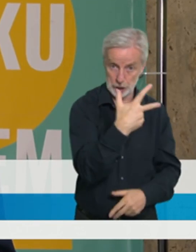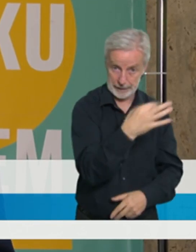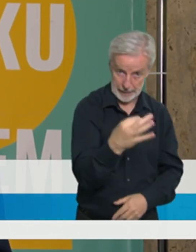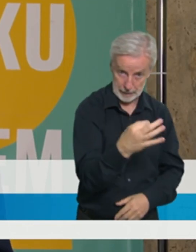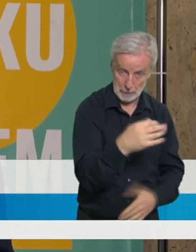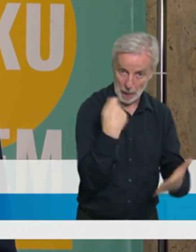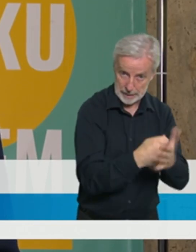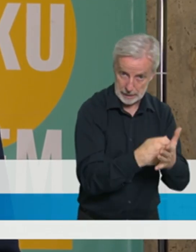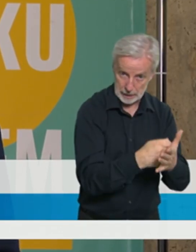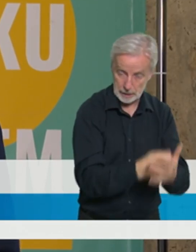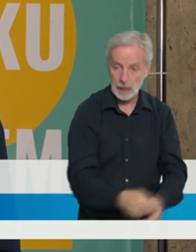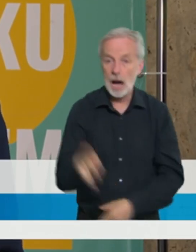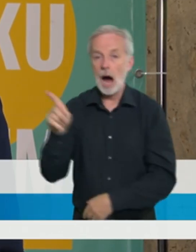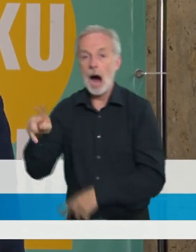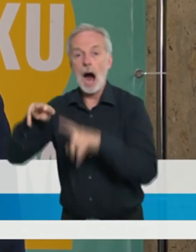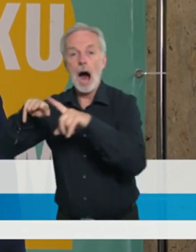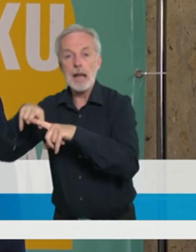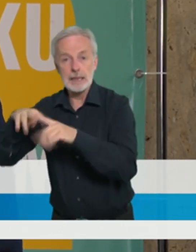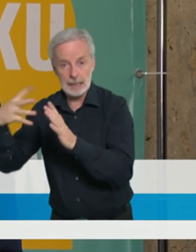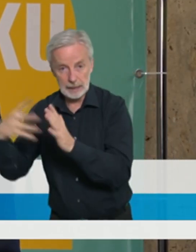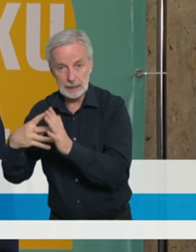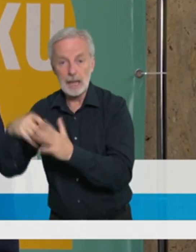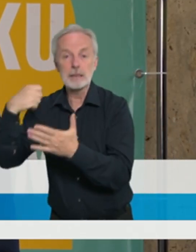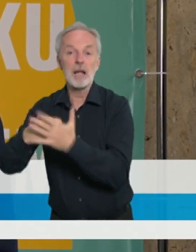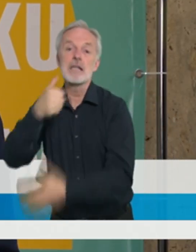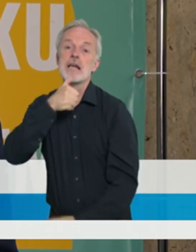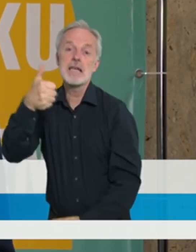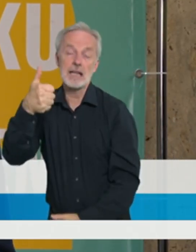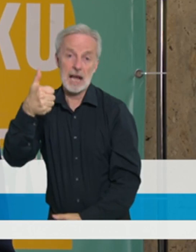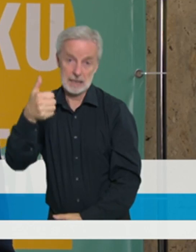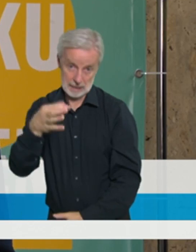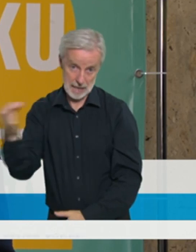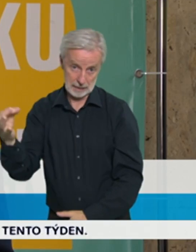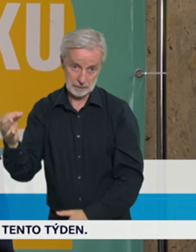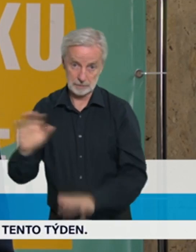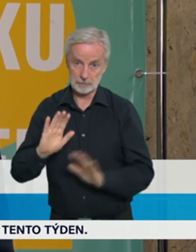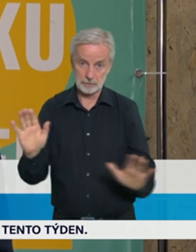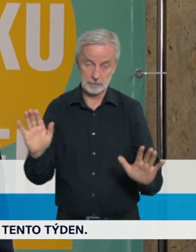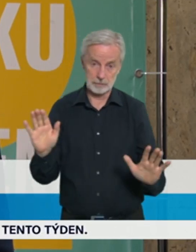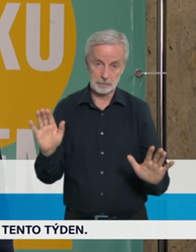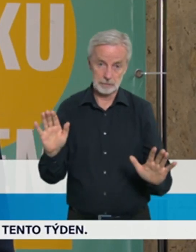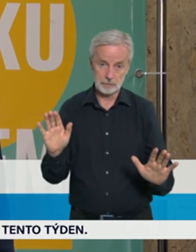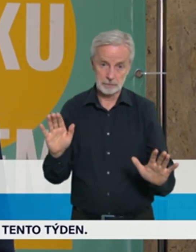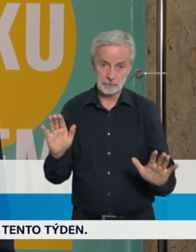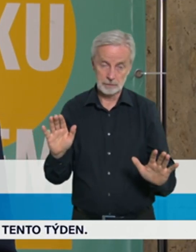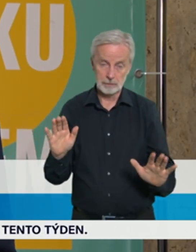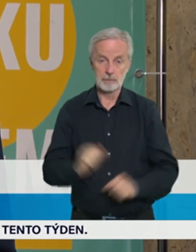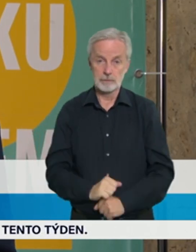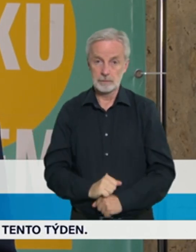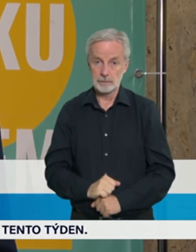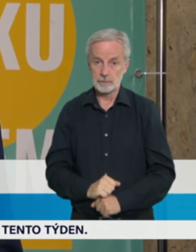u antigenních testů na jeden den platnosti těchto testů,